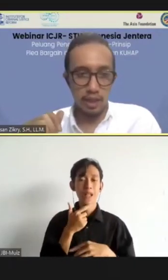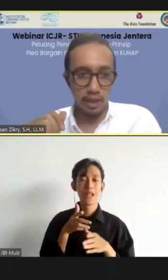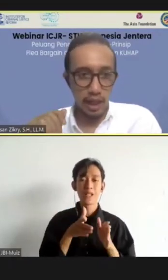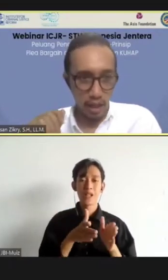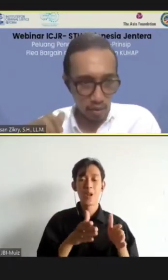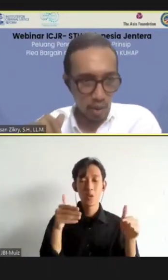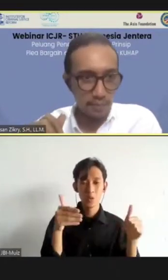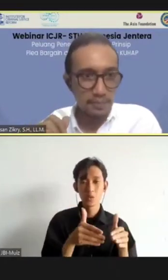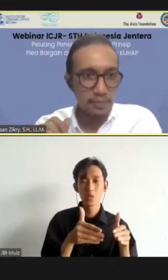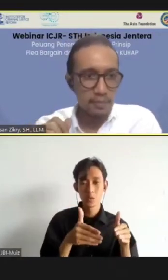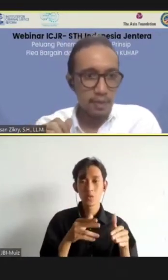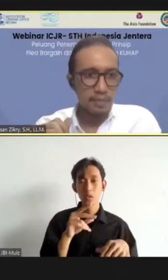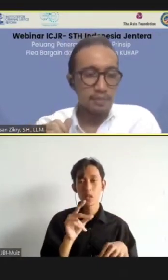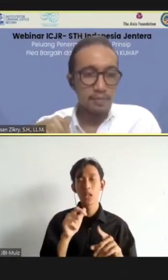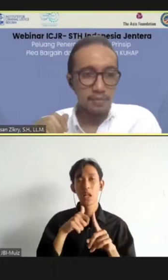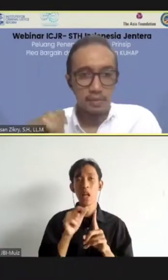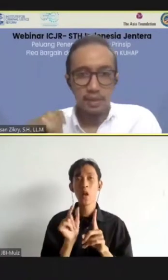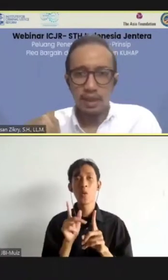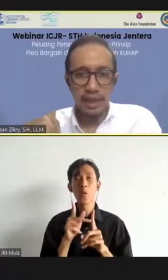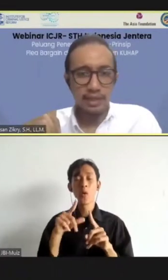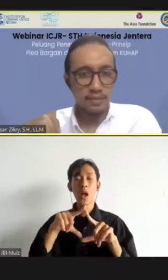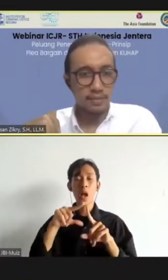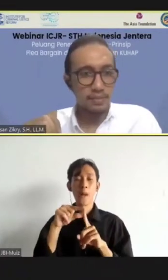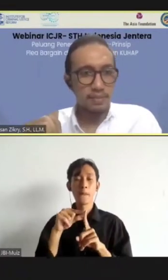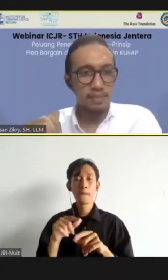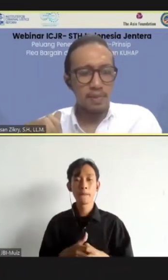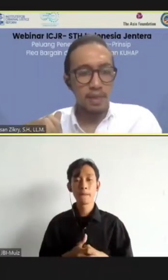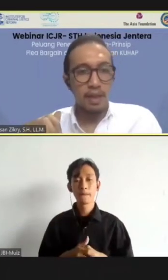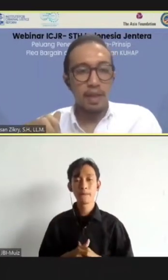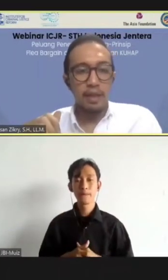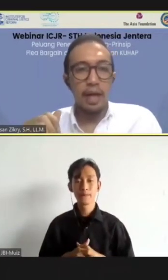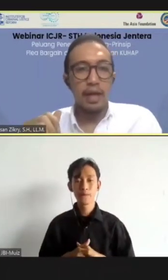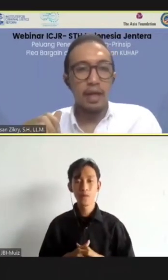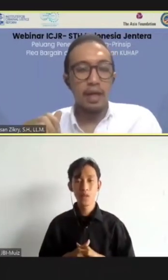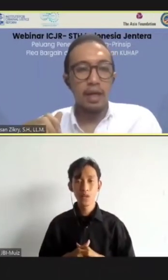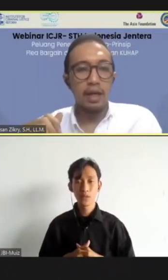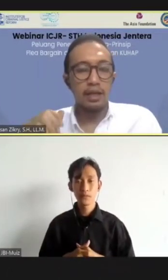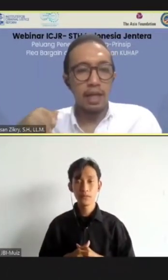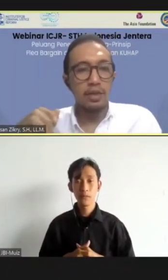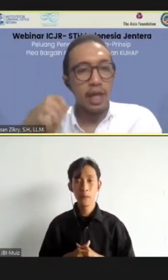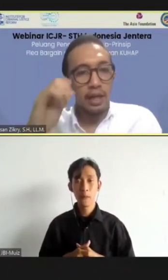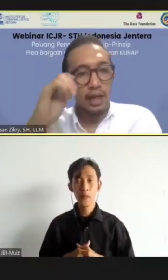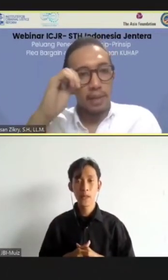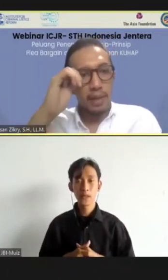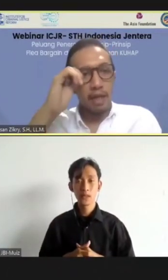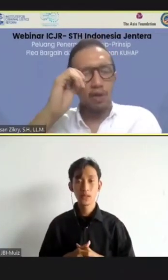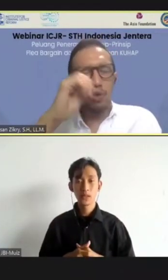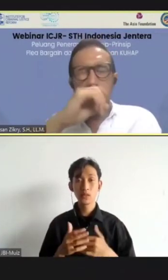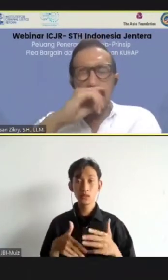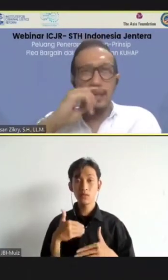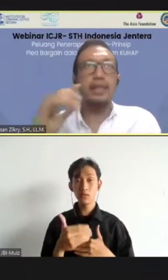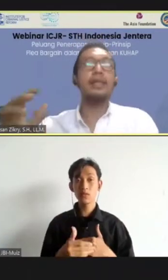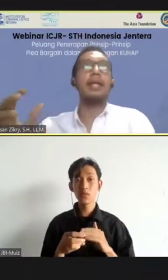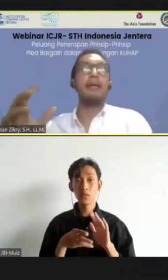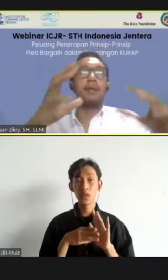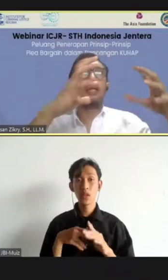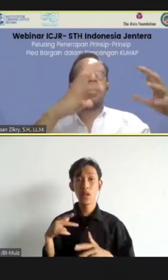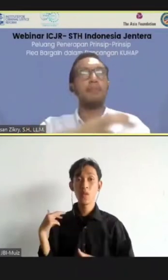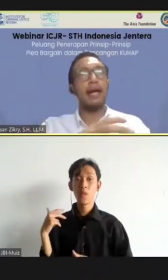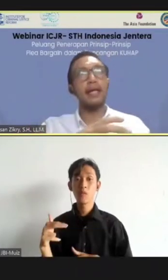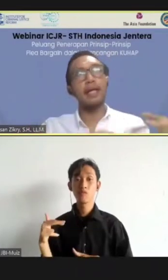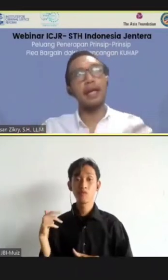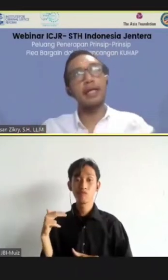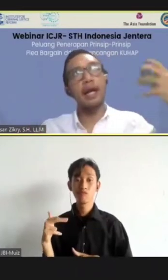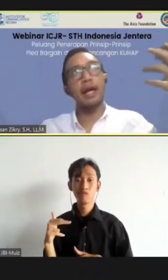di RQH. Next. Yang selanjutnya adalah masalah voluntary. Jadi setelah